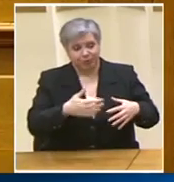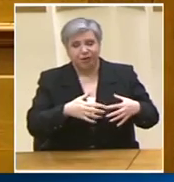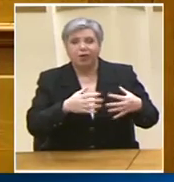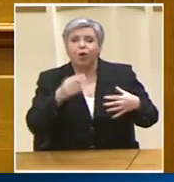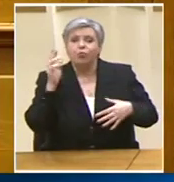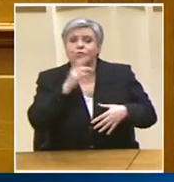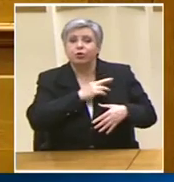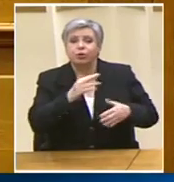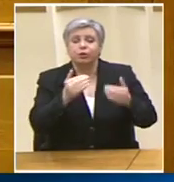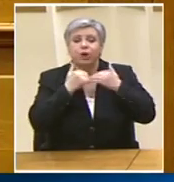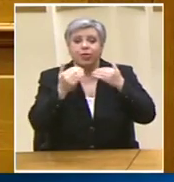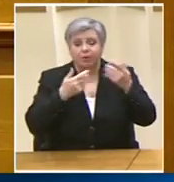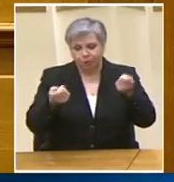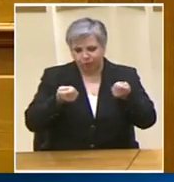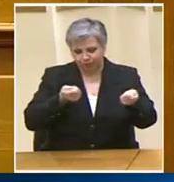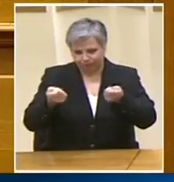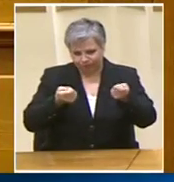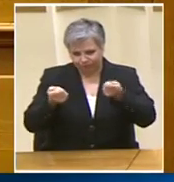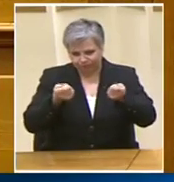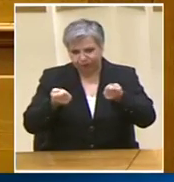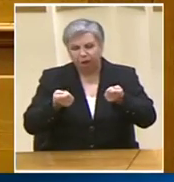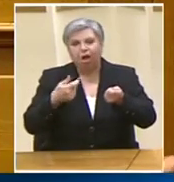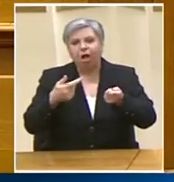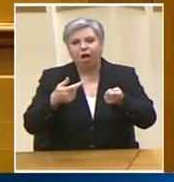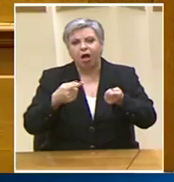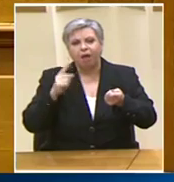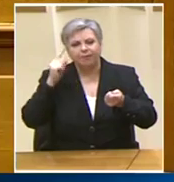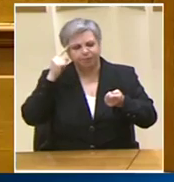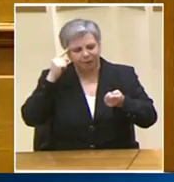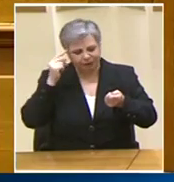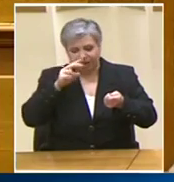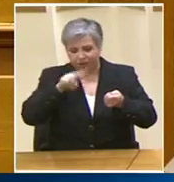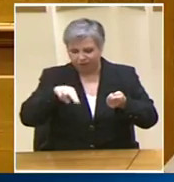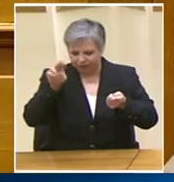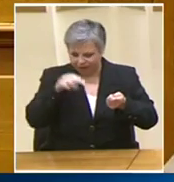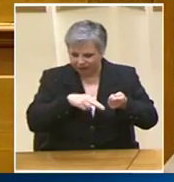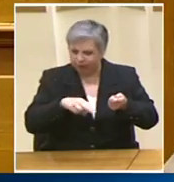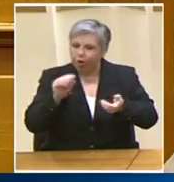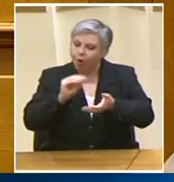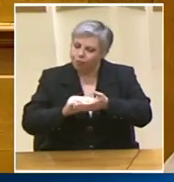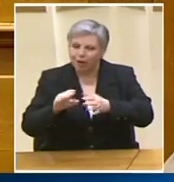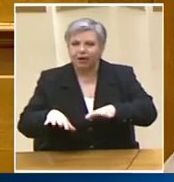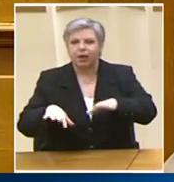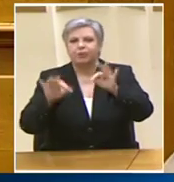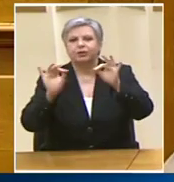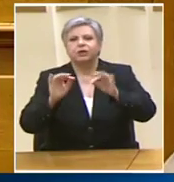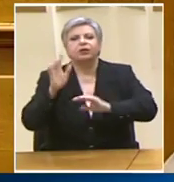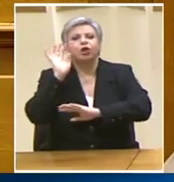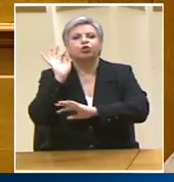καταργεί και το επανασυστήνει προκειμένου να τοποθετήσει κομματικούς εγκάθετους και φίλους.